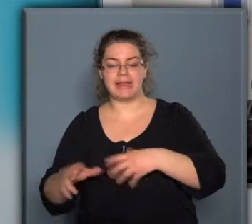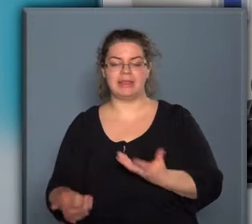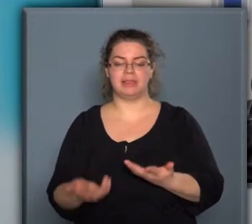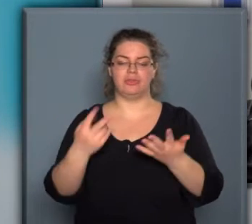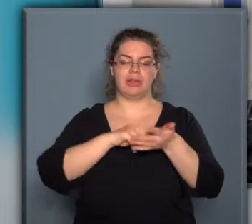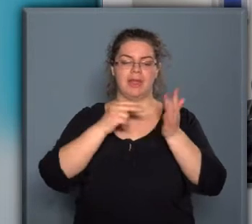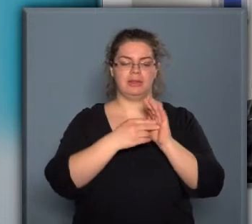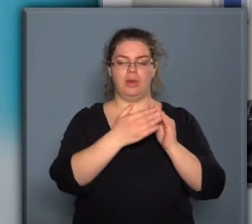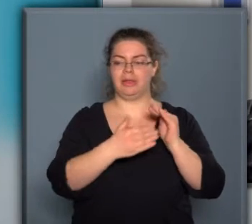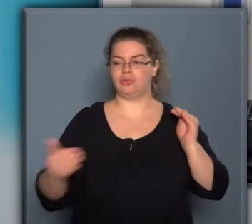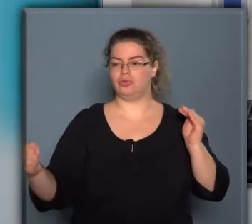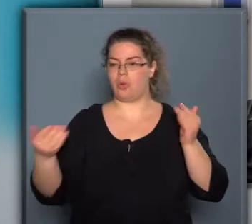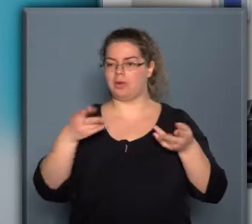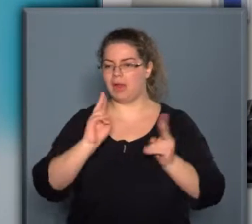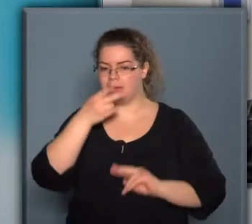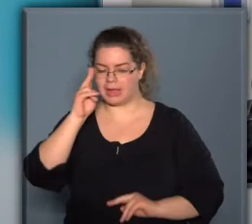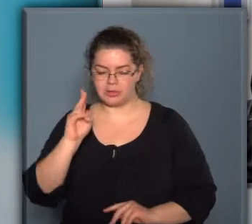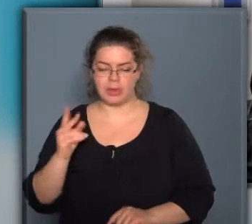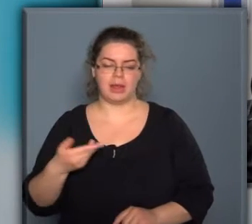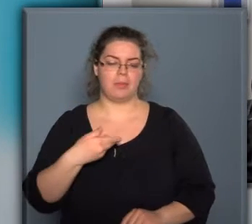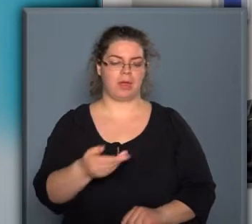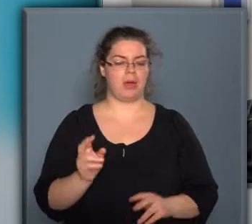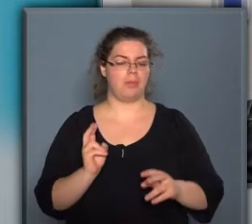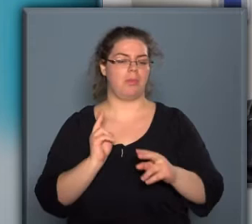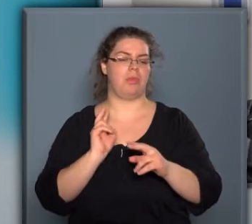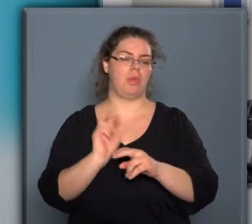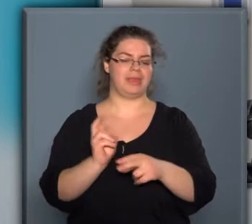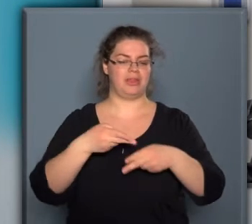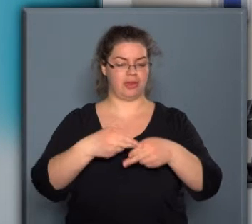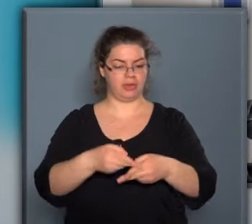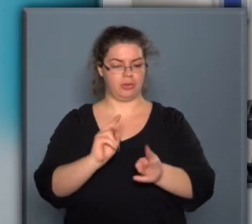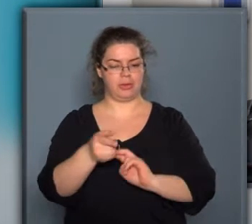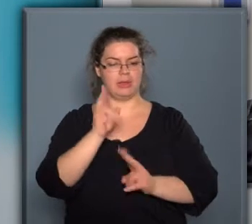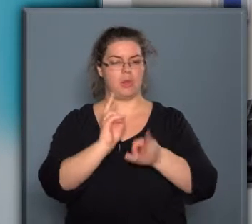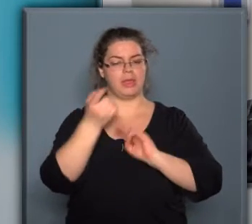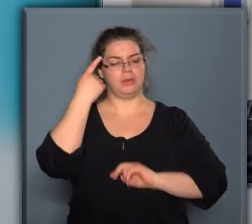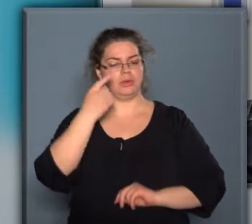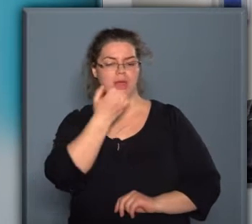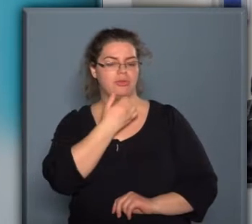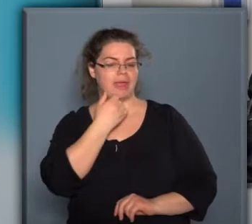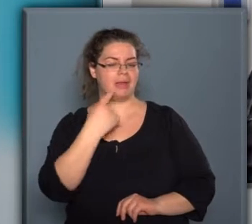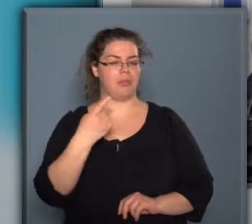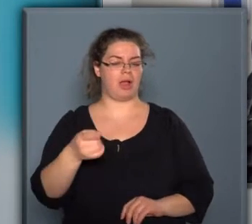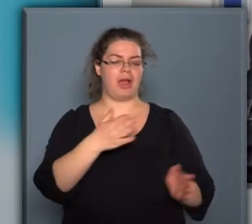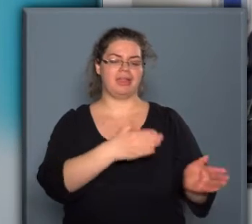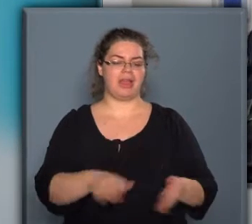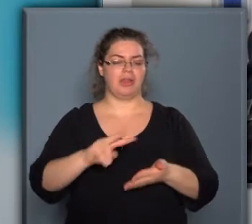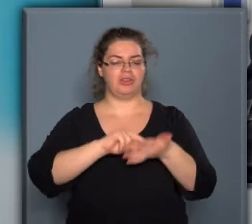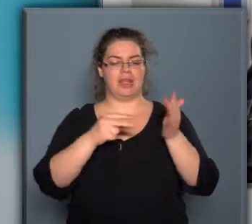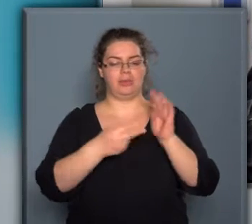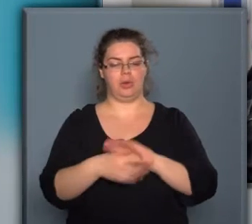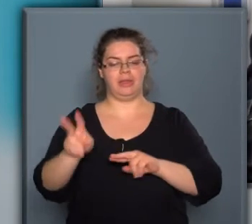egy ilyen technológiai sort ismerhet meg valaki, hanem kap ahhoz is segítséget, hogy ezt ő hogyan tudja a saját maga gyártási